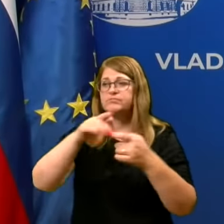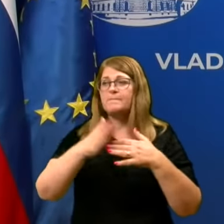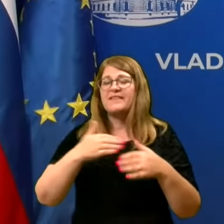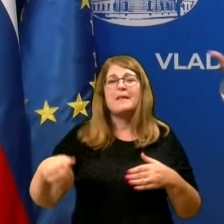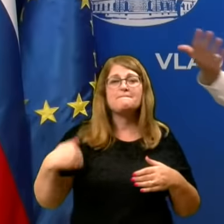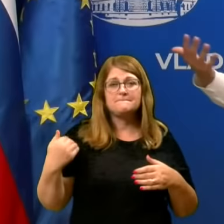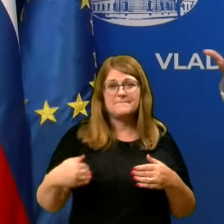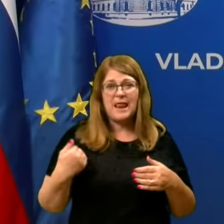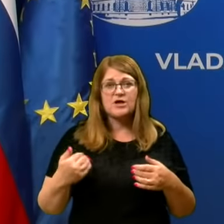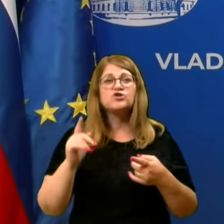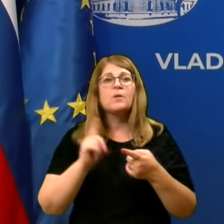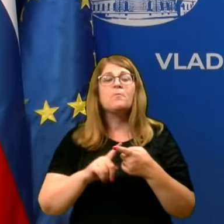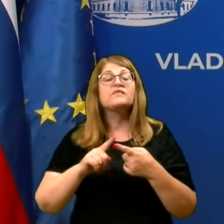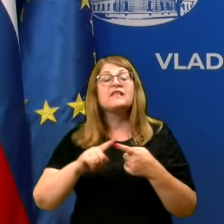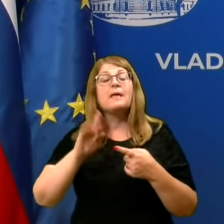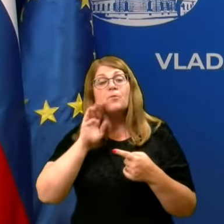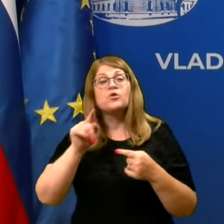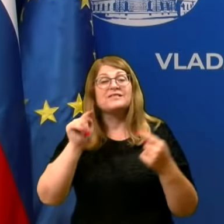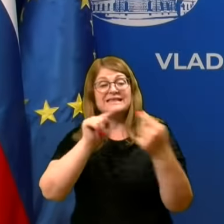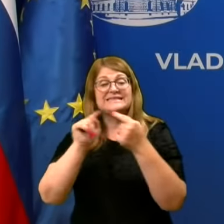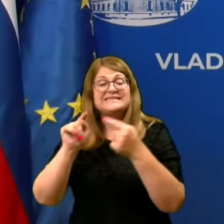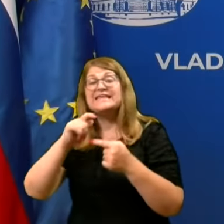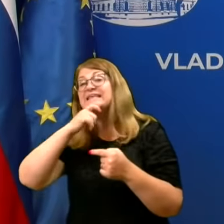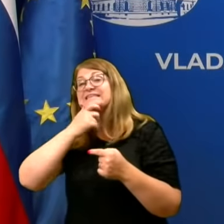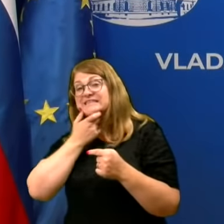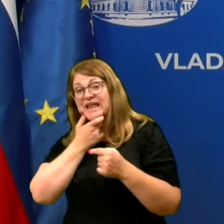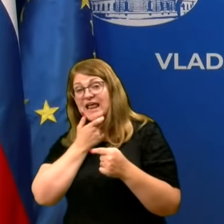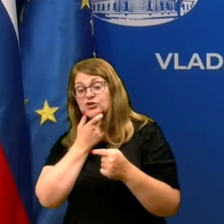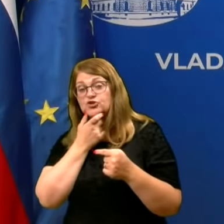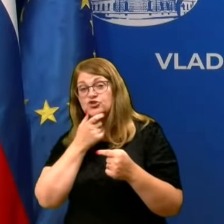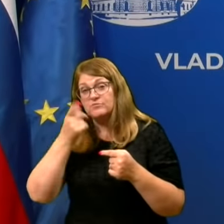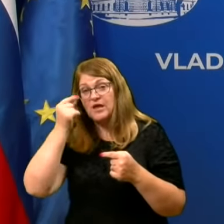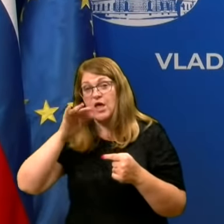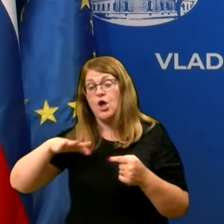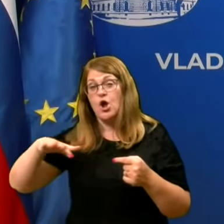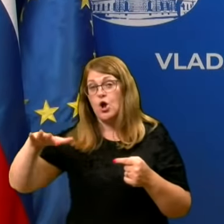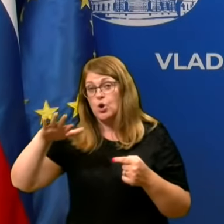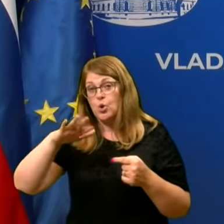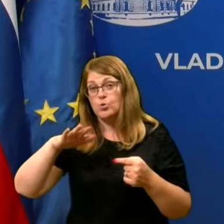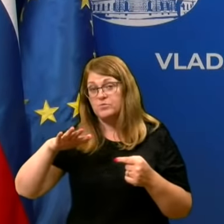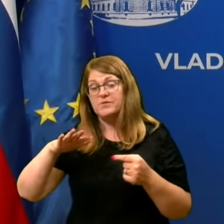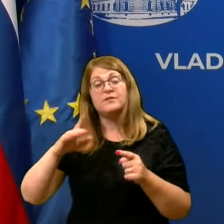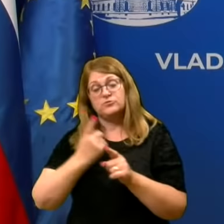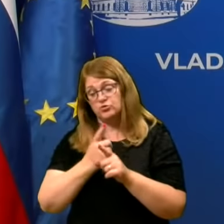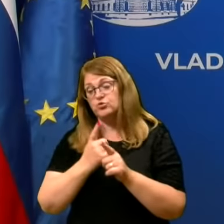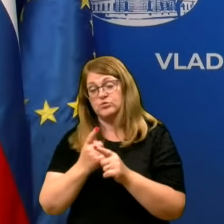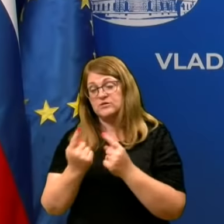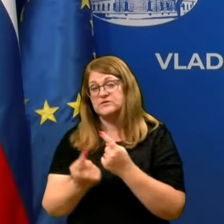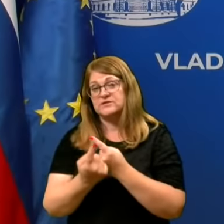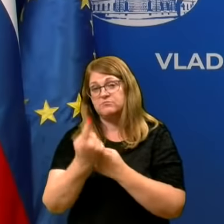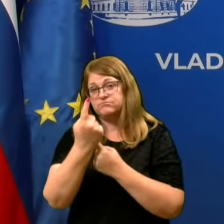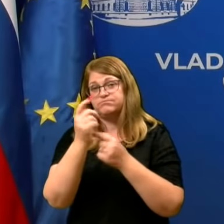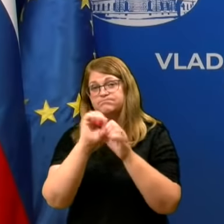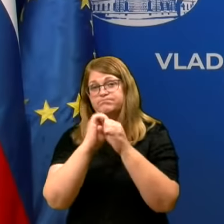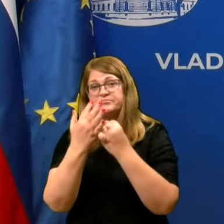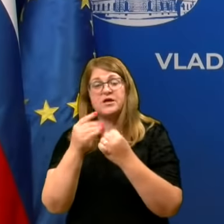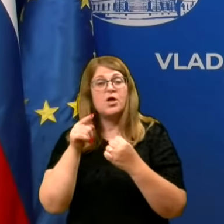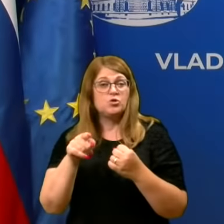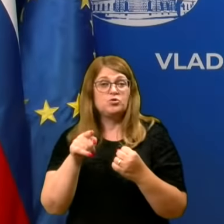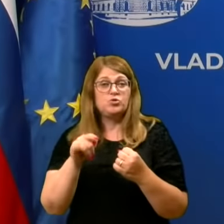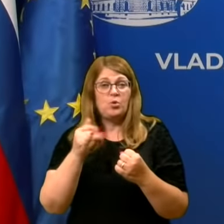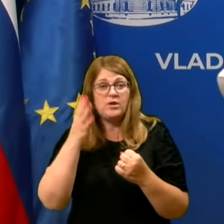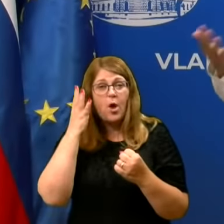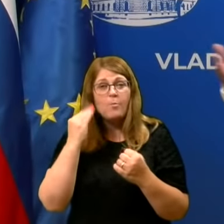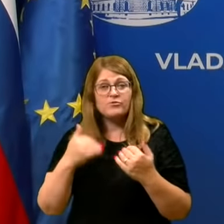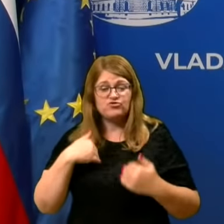populacijo, bojo potem po tej stiki starejšo populacijo pač neizbežni. To je neke vrste spilover oziroma pač